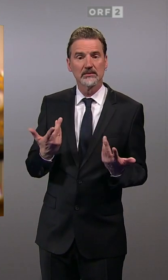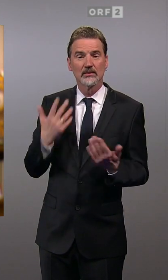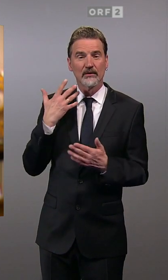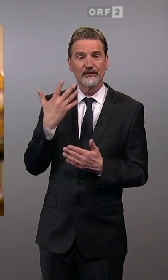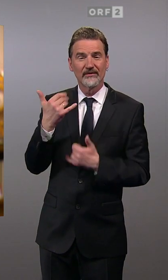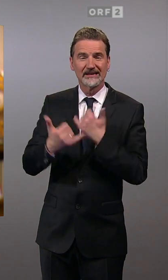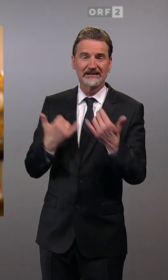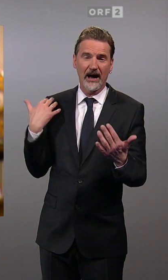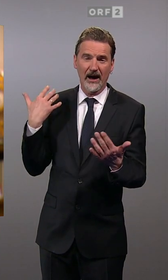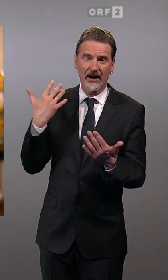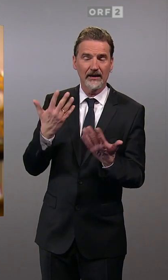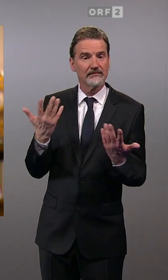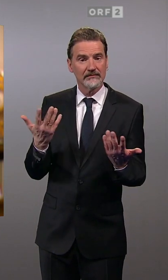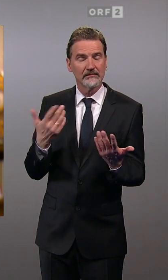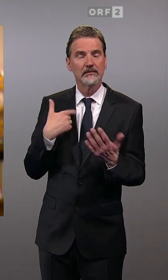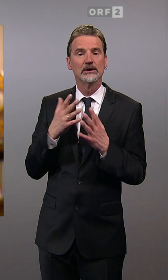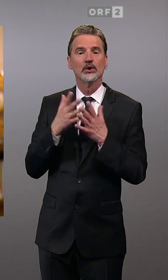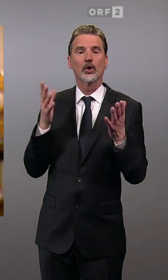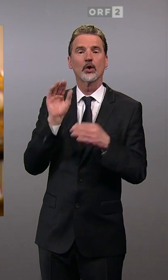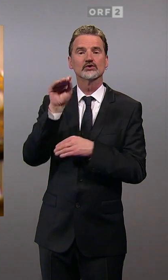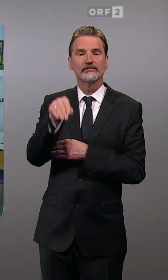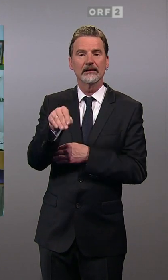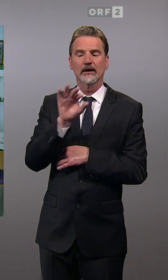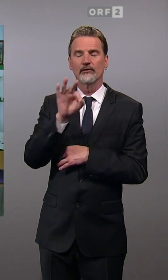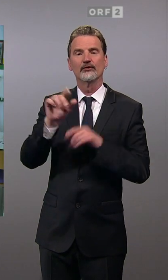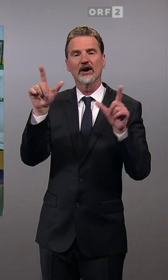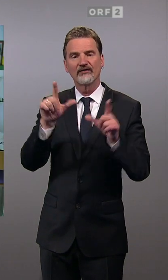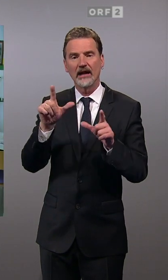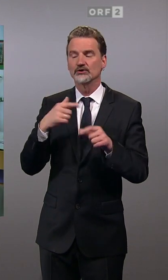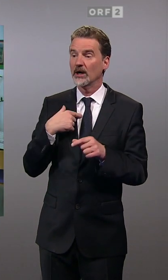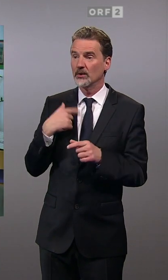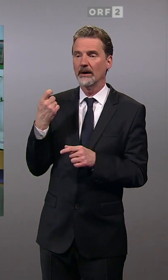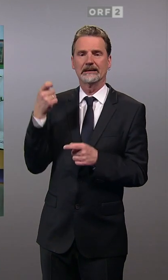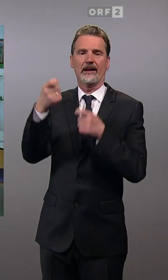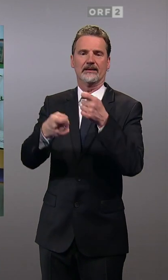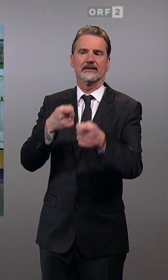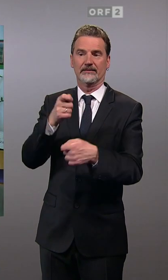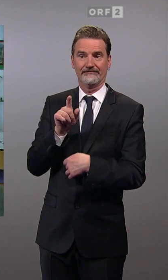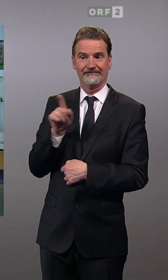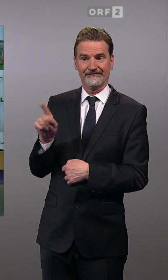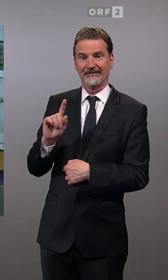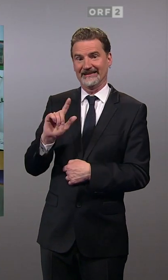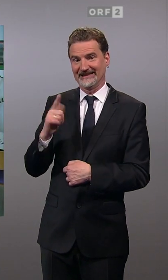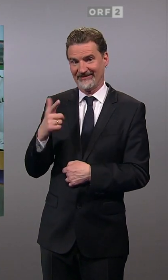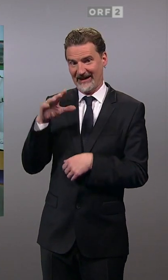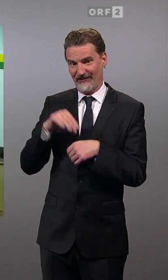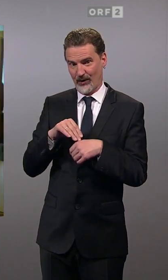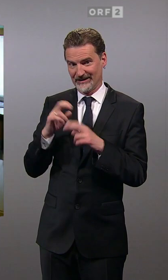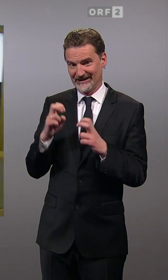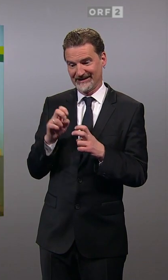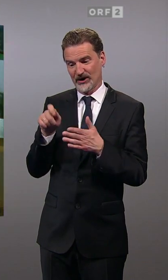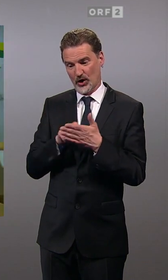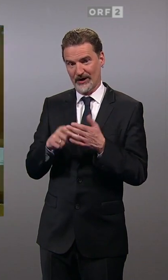Jahre ein Großspender für Veranstaltungen. Kreuzall wie die von Zweitwohnsitzer Rudolf Gürtler werden bei der